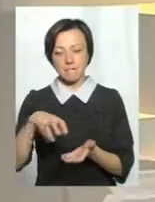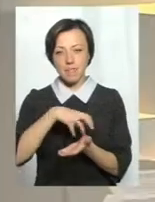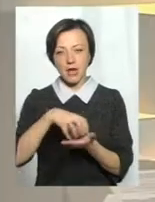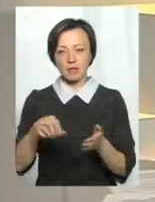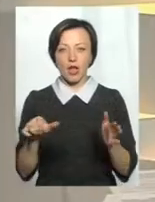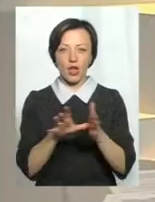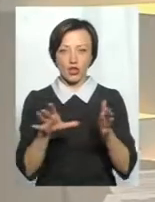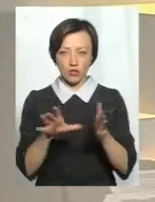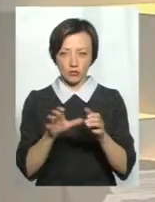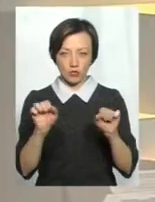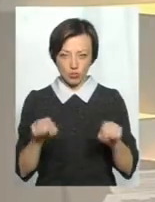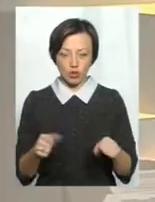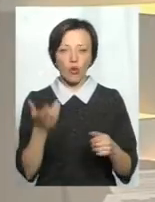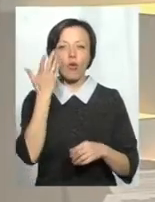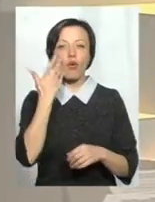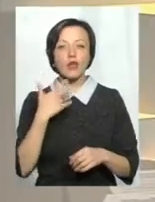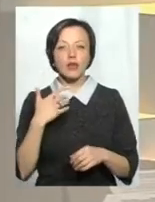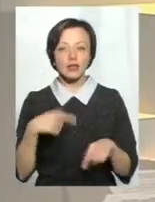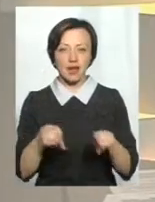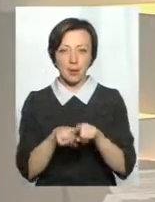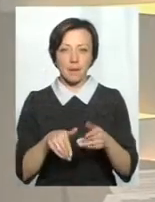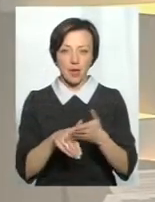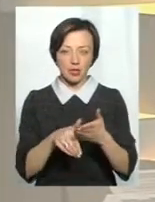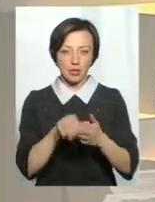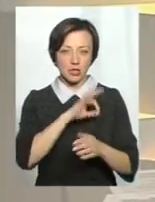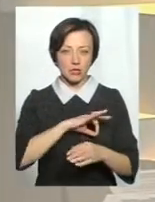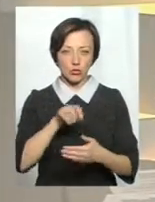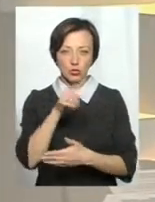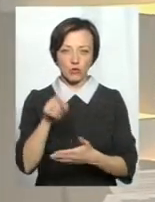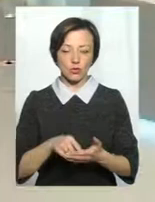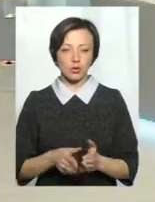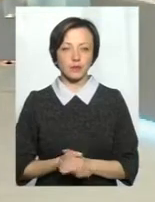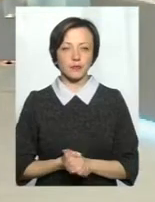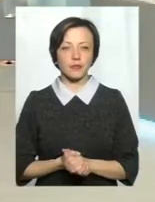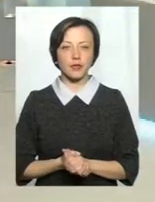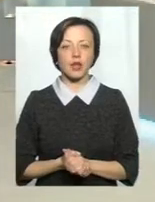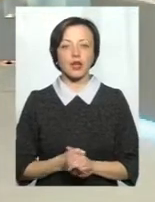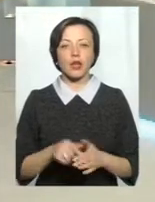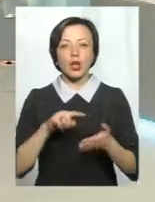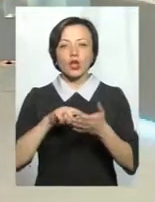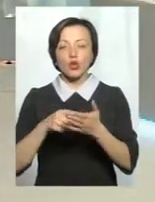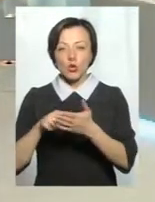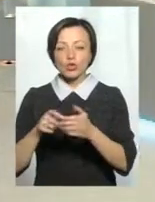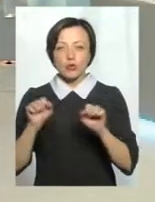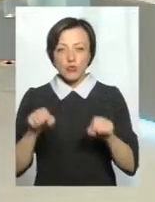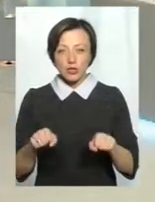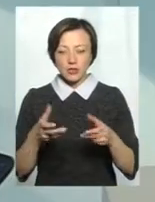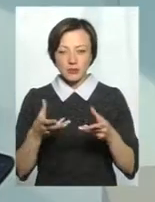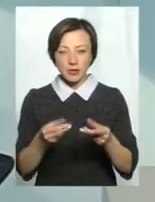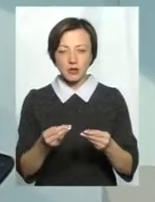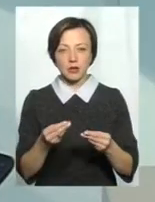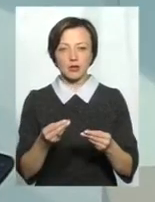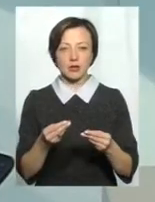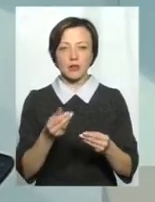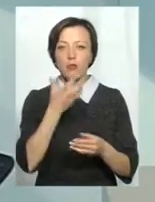електричним полем. В яких випадках такі методи застосовуються? Точки можна подразнювати, по